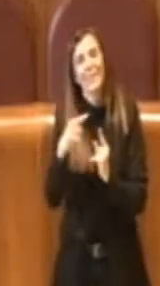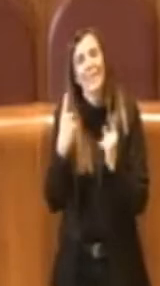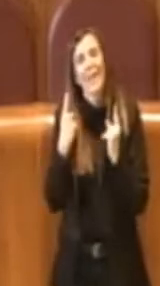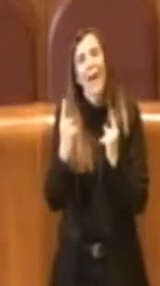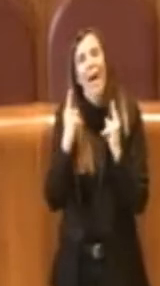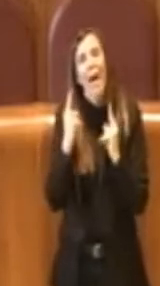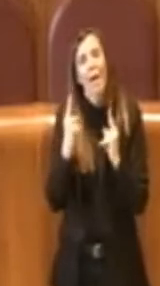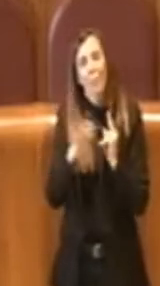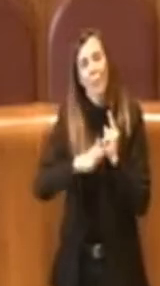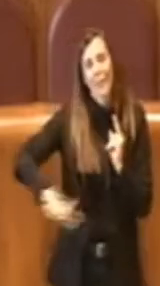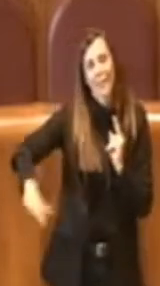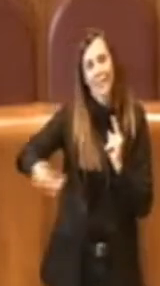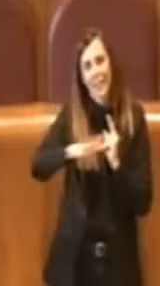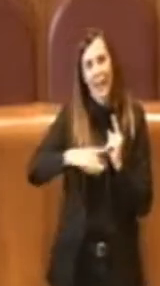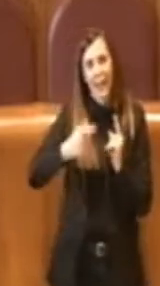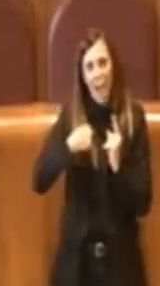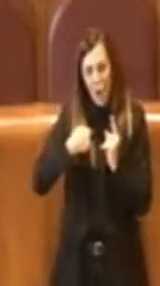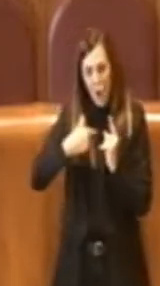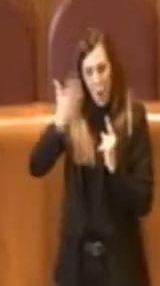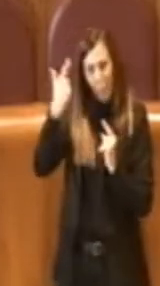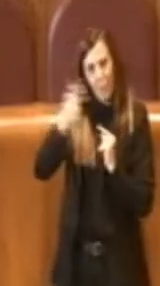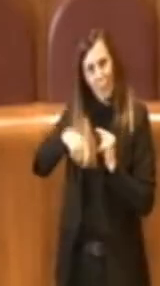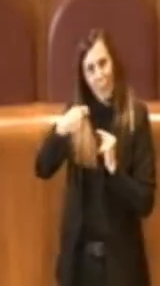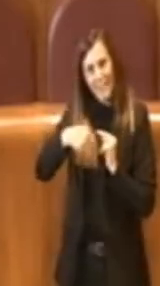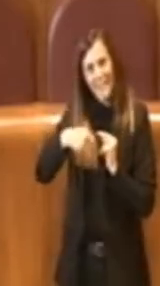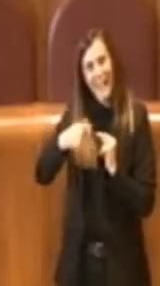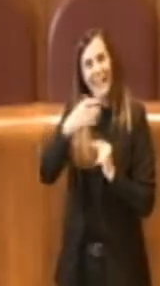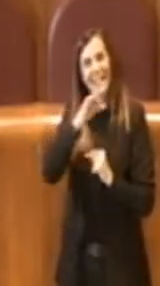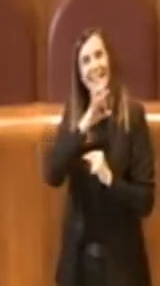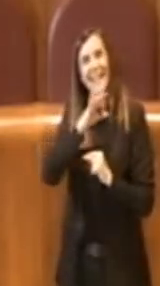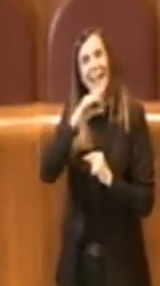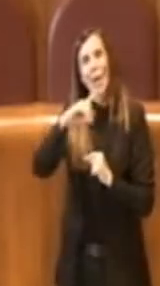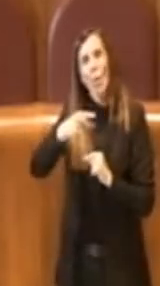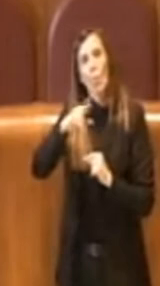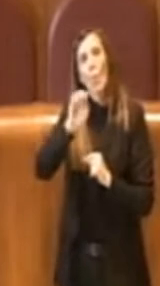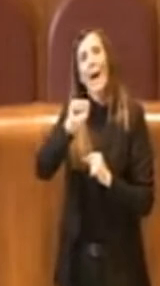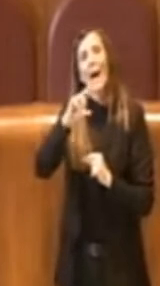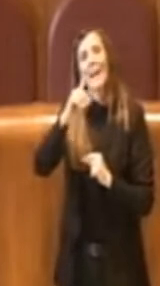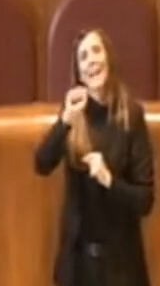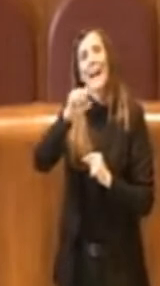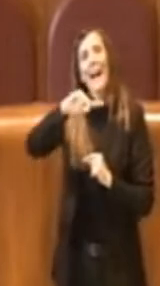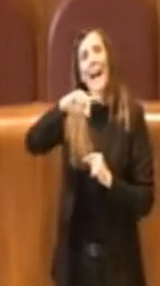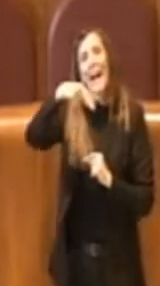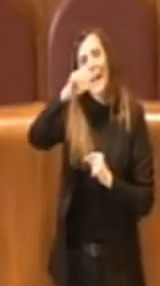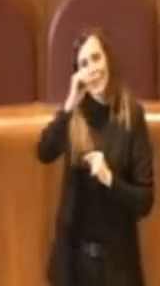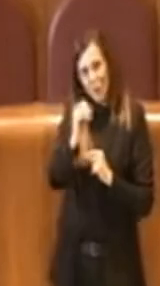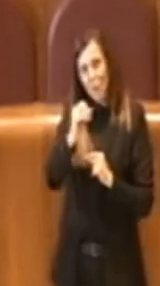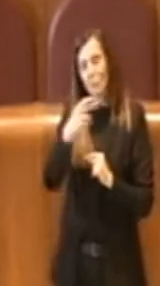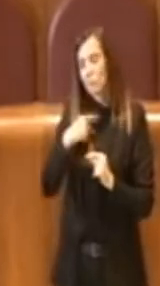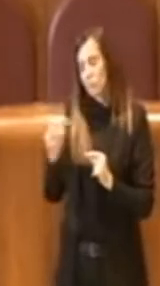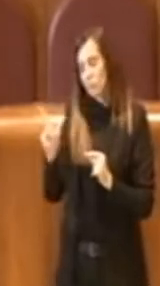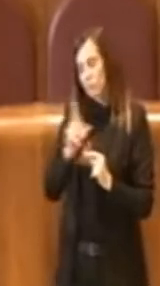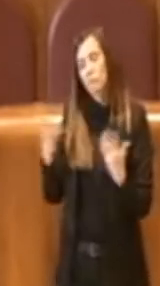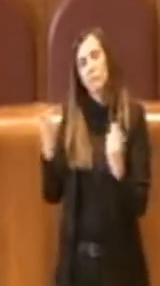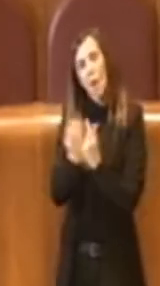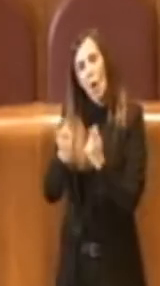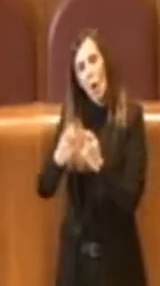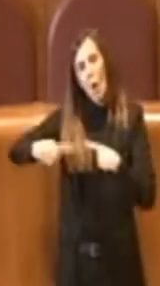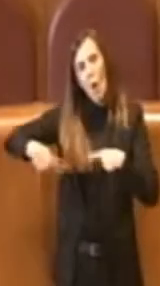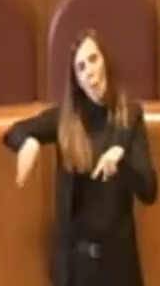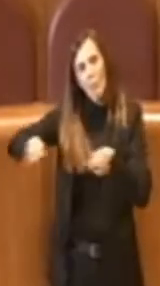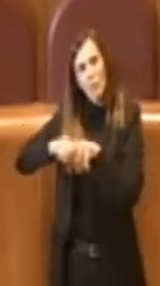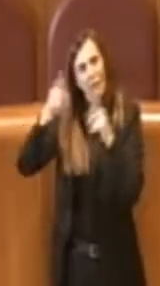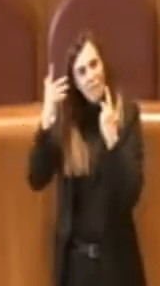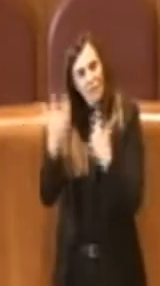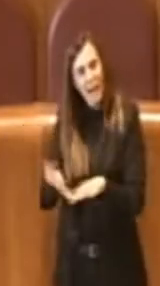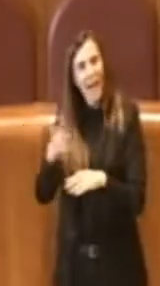Facciamo una commissione con la Presidente Guadagno, appunto perché ricordiamo l'area è soggetta a tantissimi